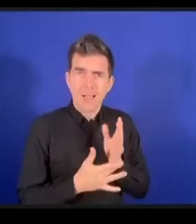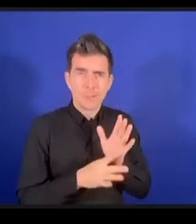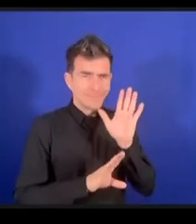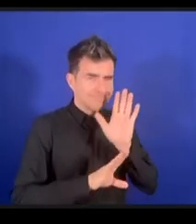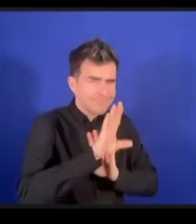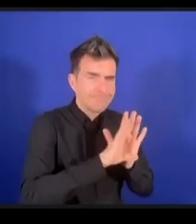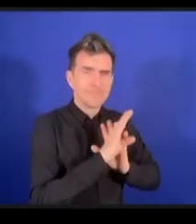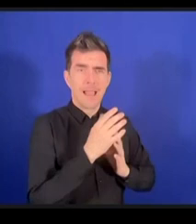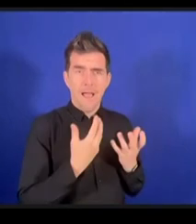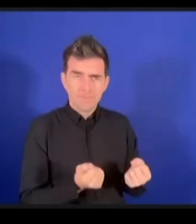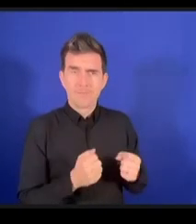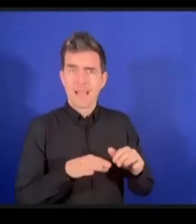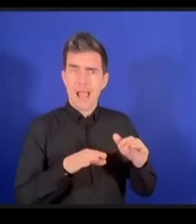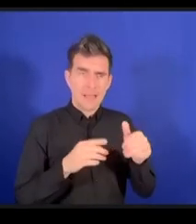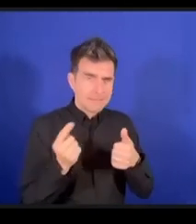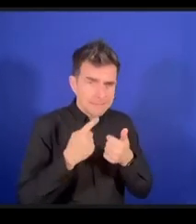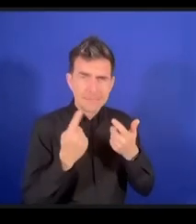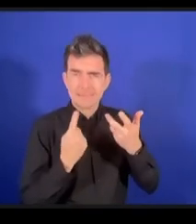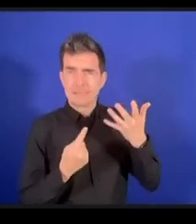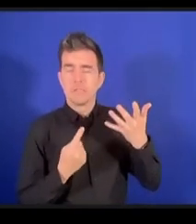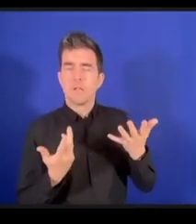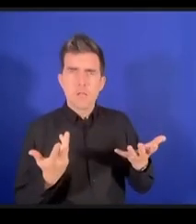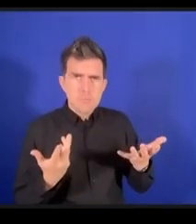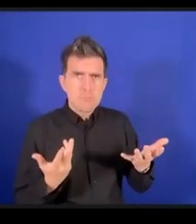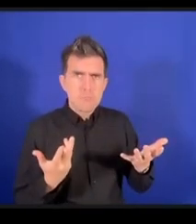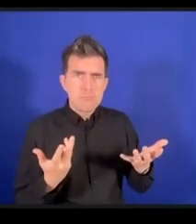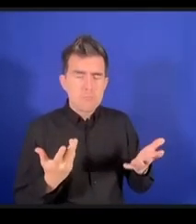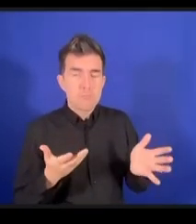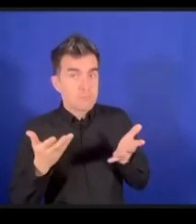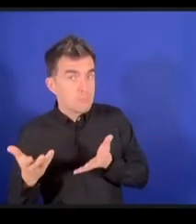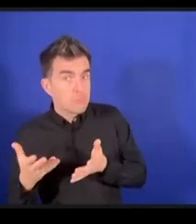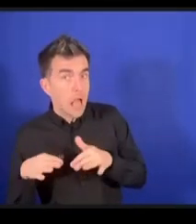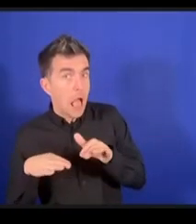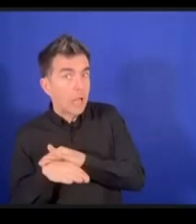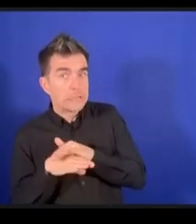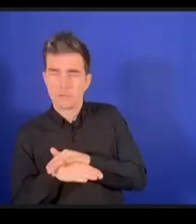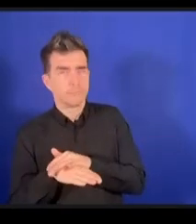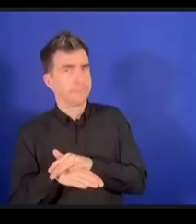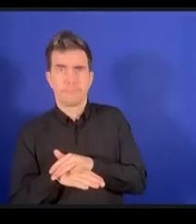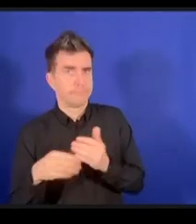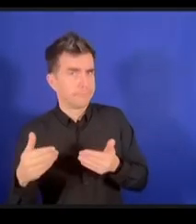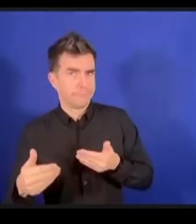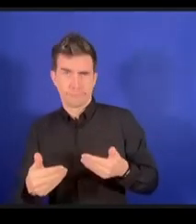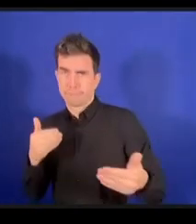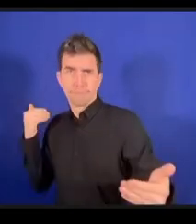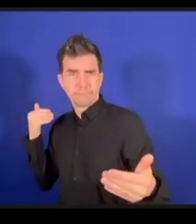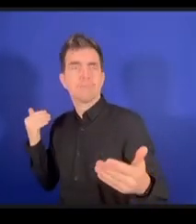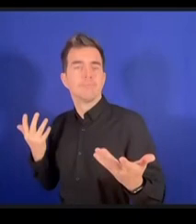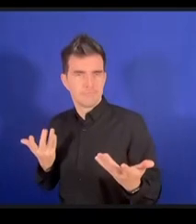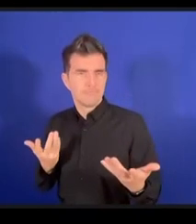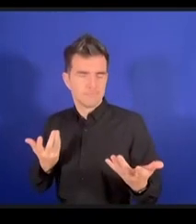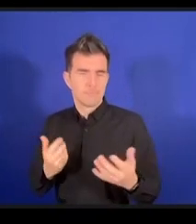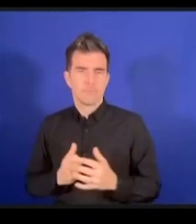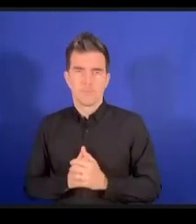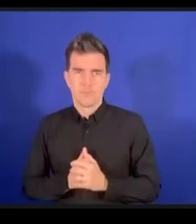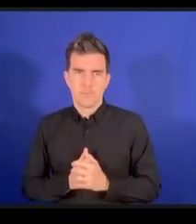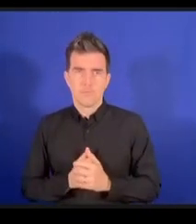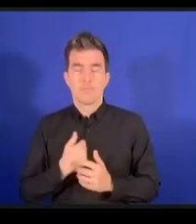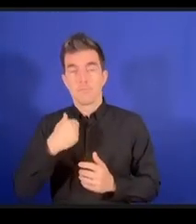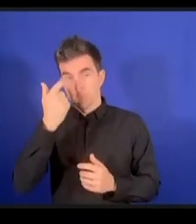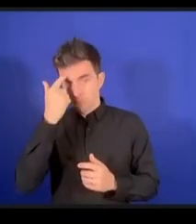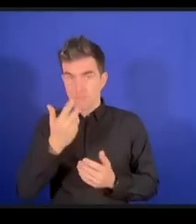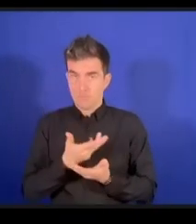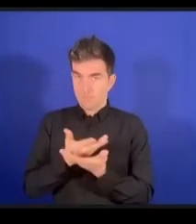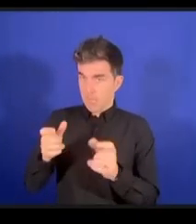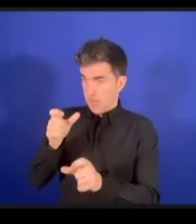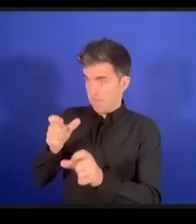qui empêchent l'interaction d'un utilisateur s'il a des problèmes d'accessibilité. Obstacle